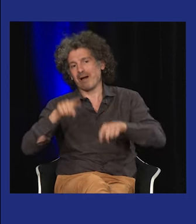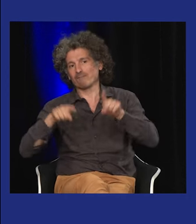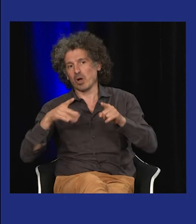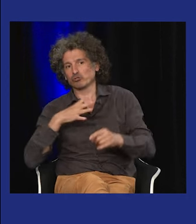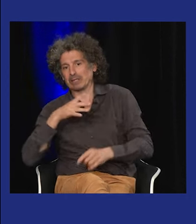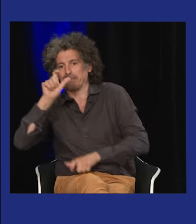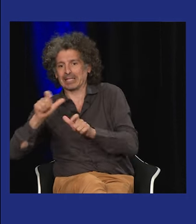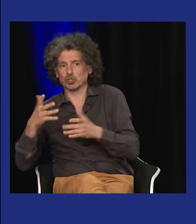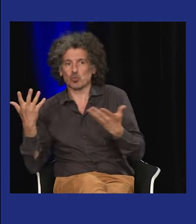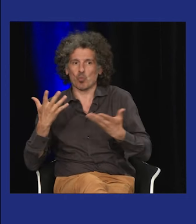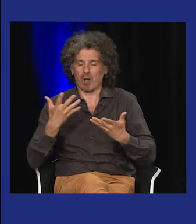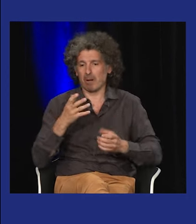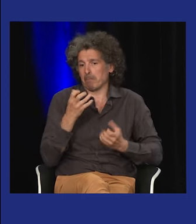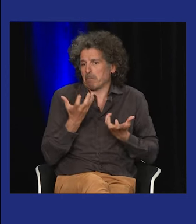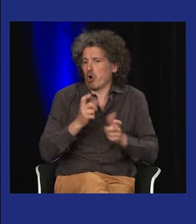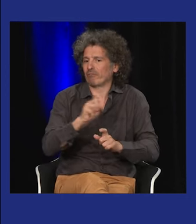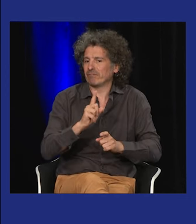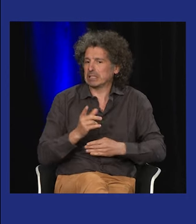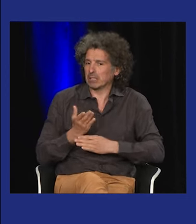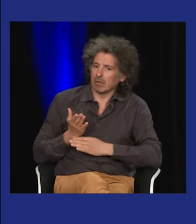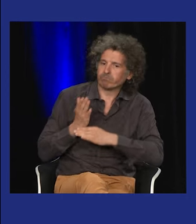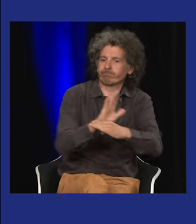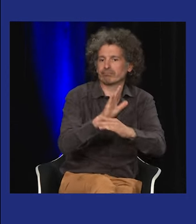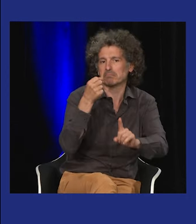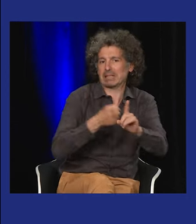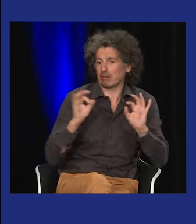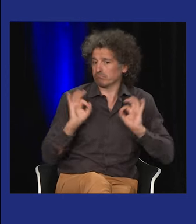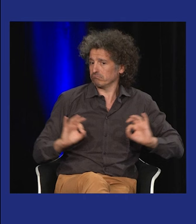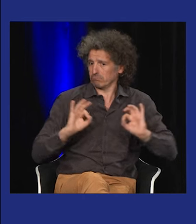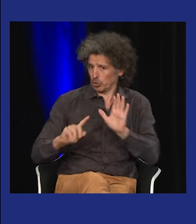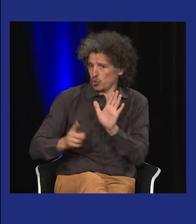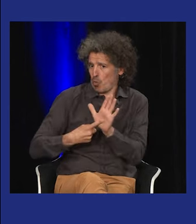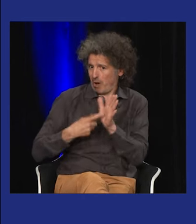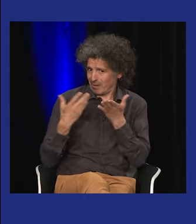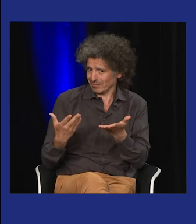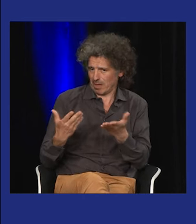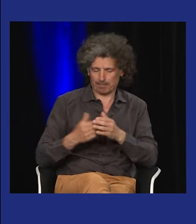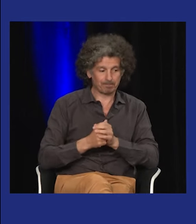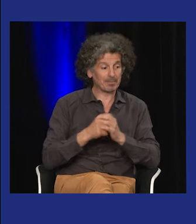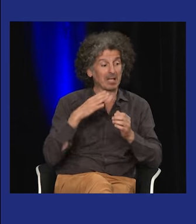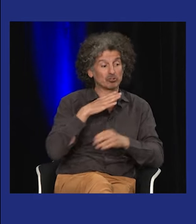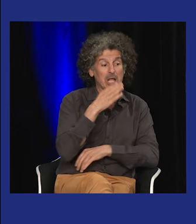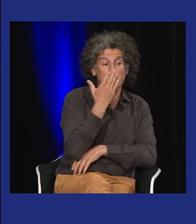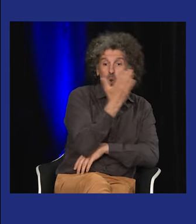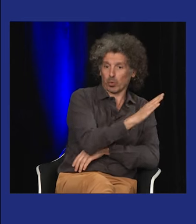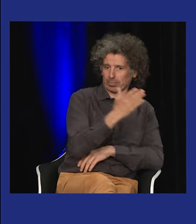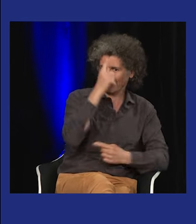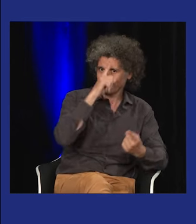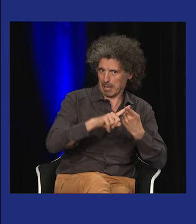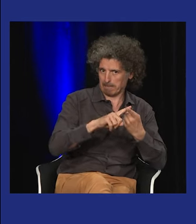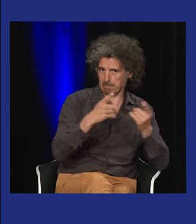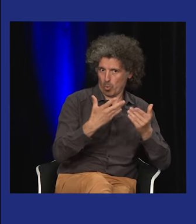Il y a des personnes qui n'ont pas envie de montrer leur militantisme. Et ça, c'est un droit.